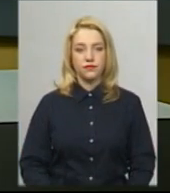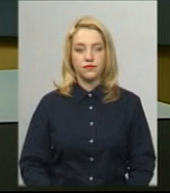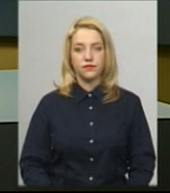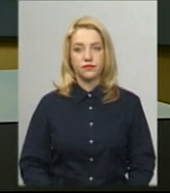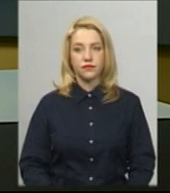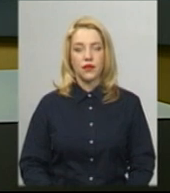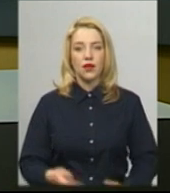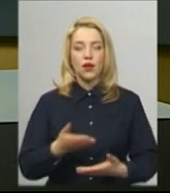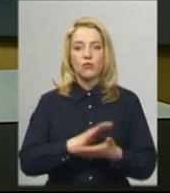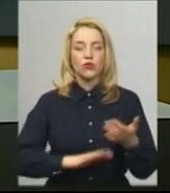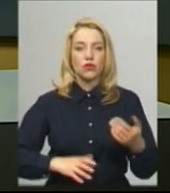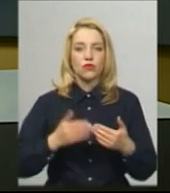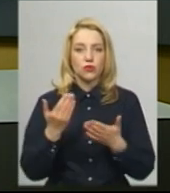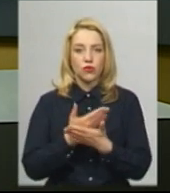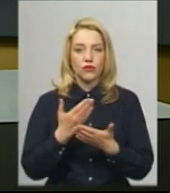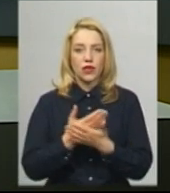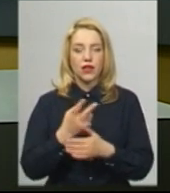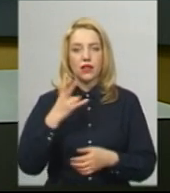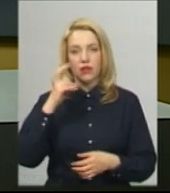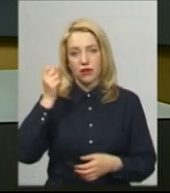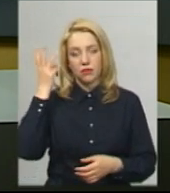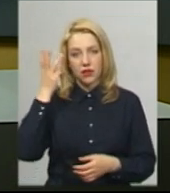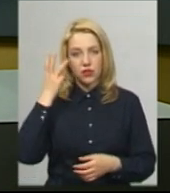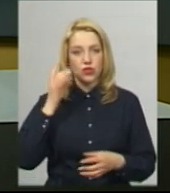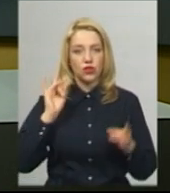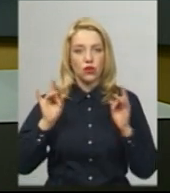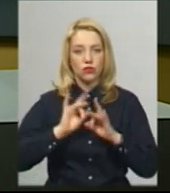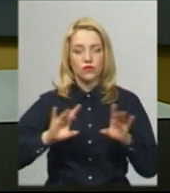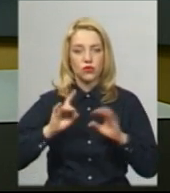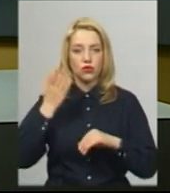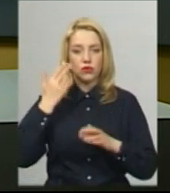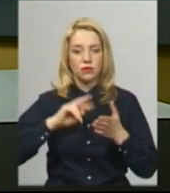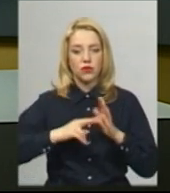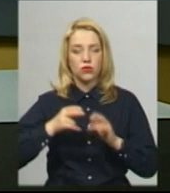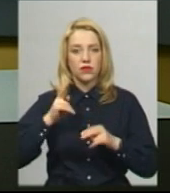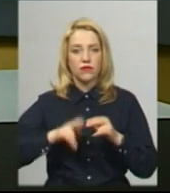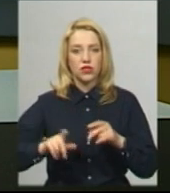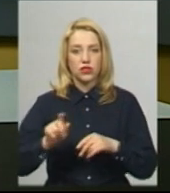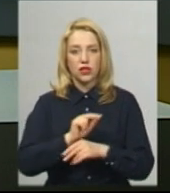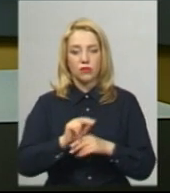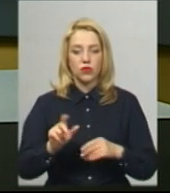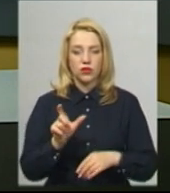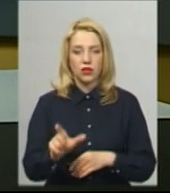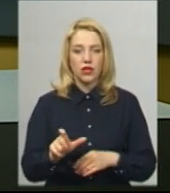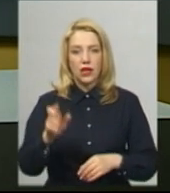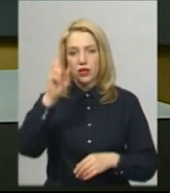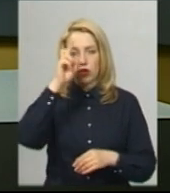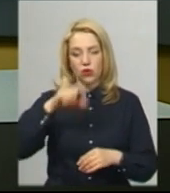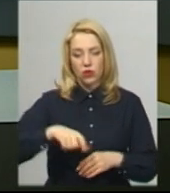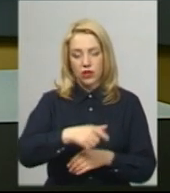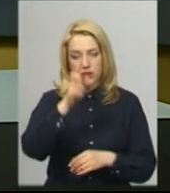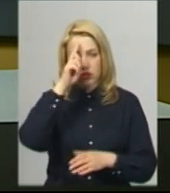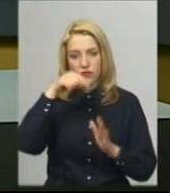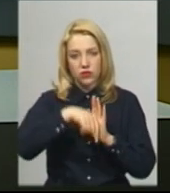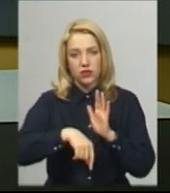Ми продовжуємо випуск новин. На Хмельниччині озвучили, коли планують завершити ремонт ділянки дороги державного значення Житомир